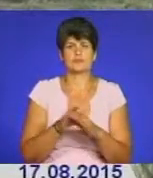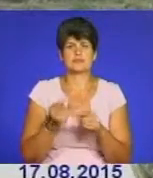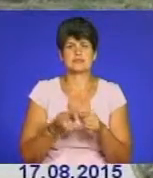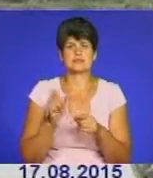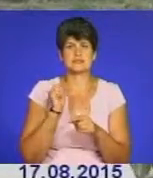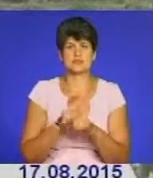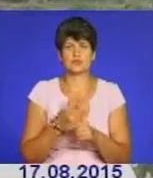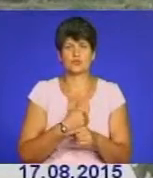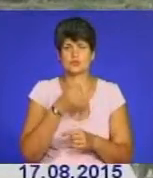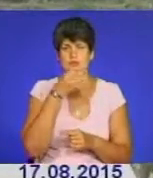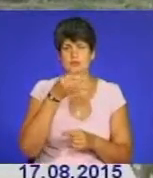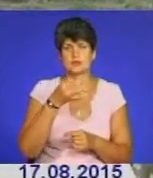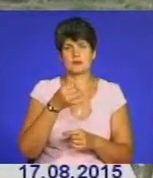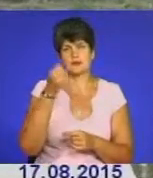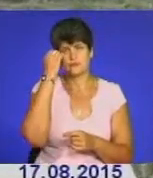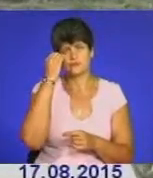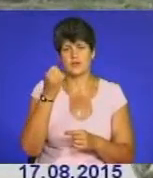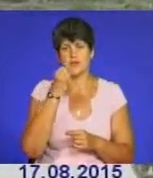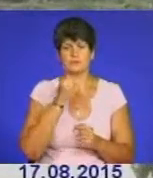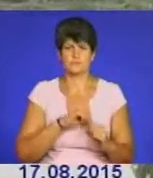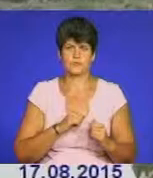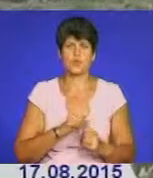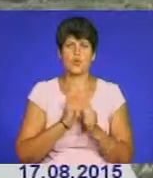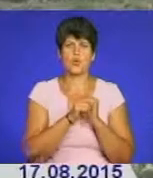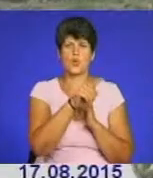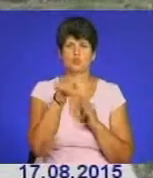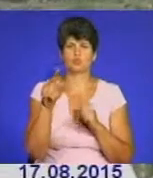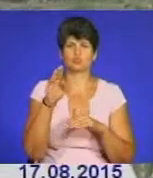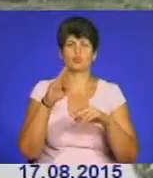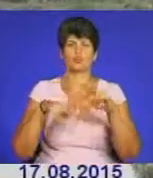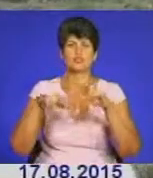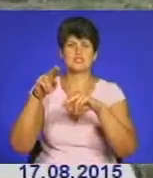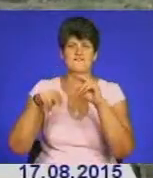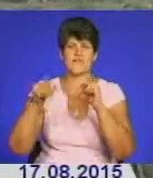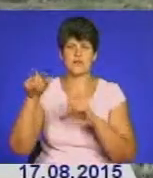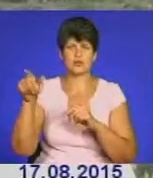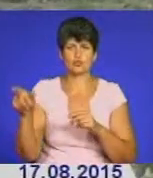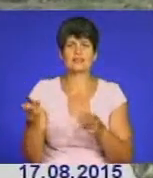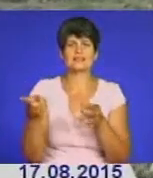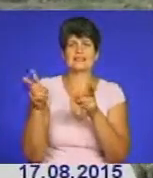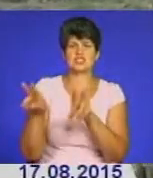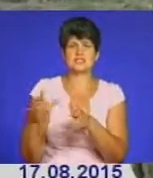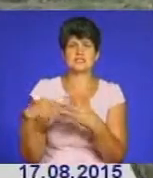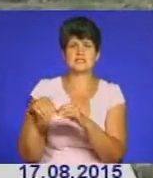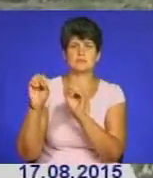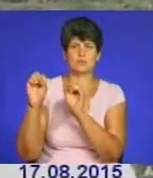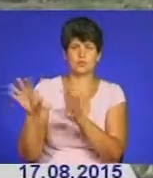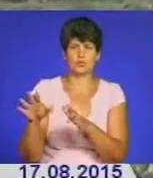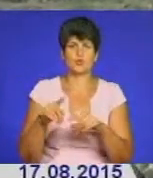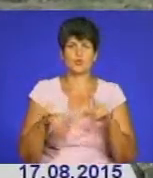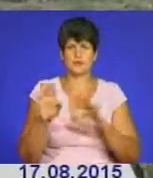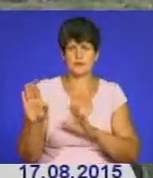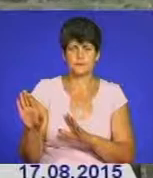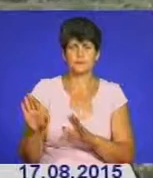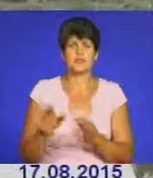кілометрів від Тернопільської області, а не робимо це будівництво на Збручі. І сьогодні для скептиків хочу зазначити, що